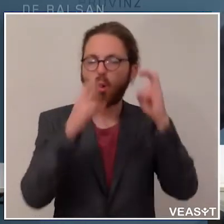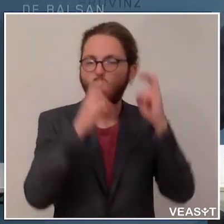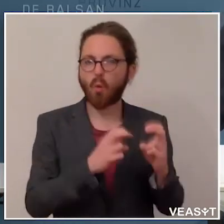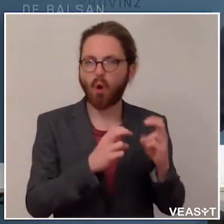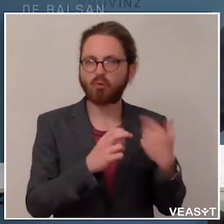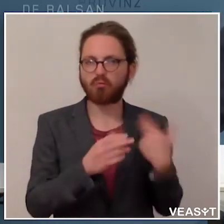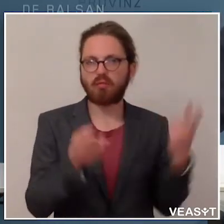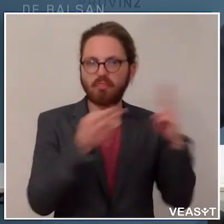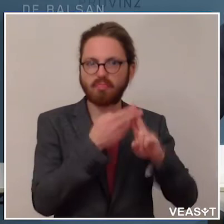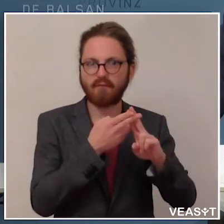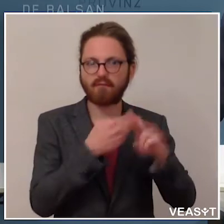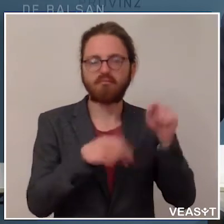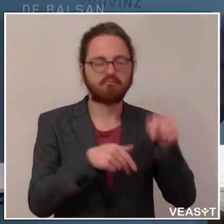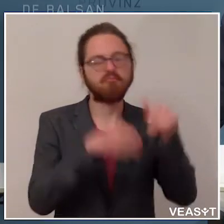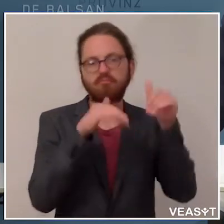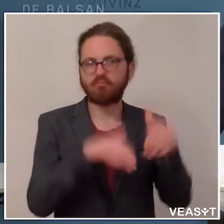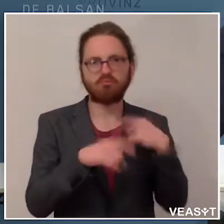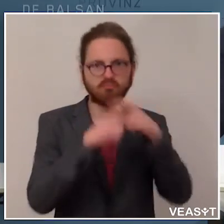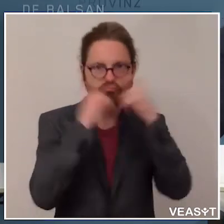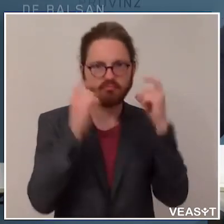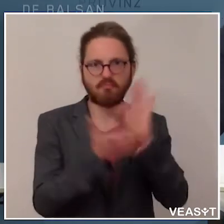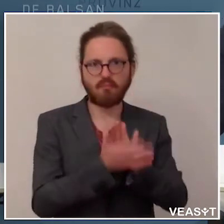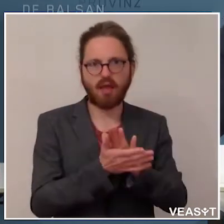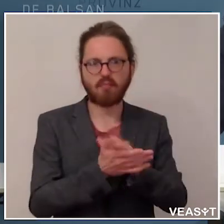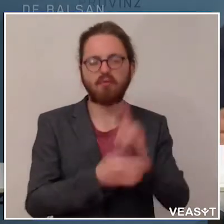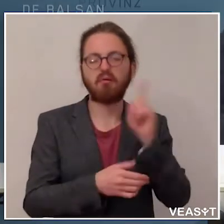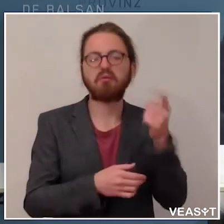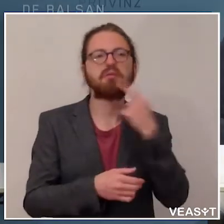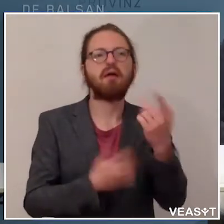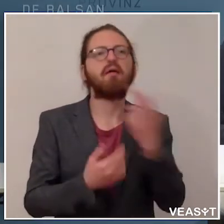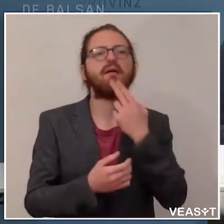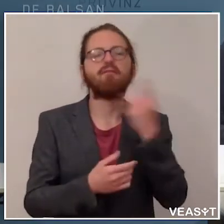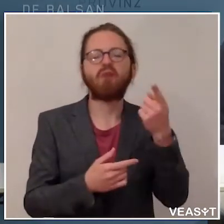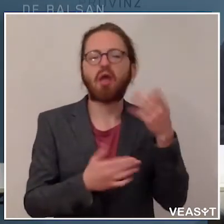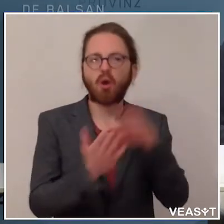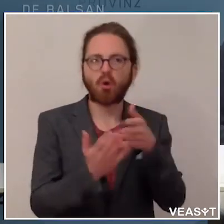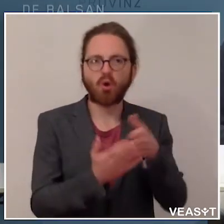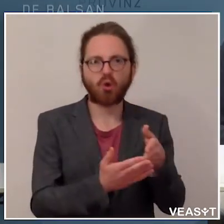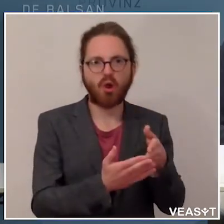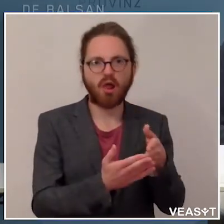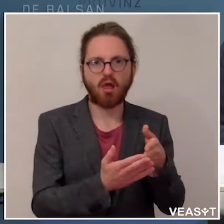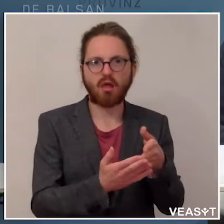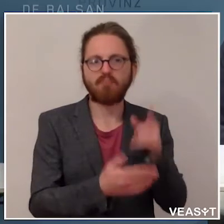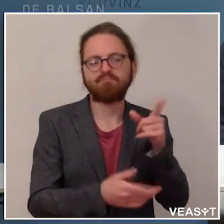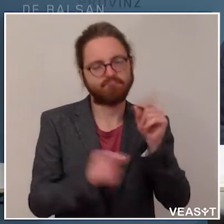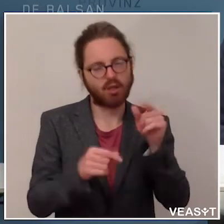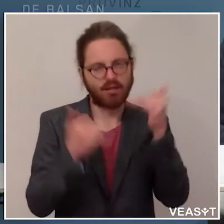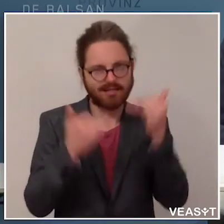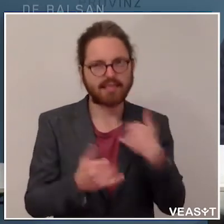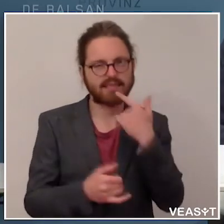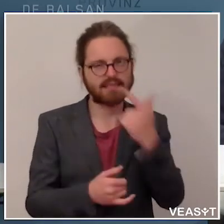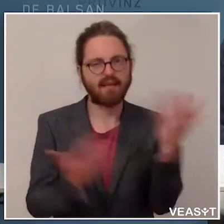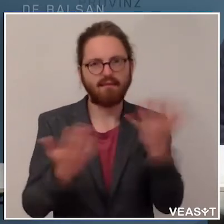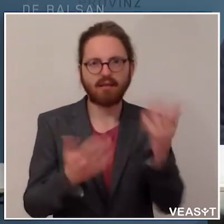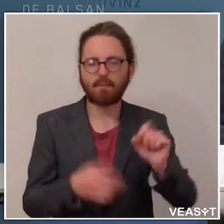Das ist das Prinzip. Und jetzt werden sie sagen, ja, wer kommt dann da kontrollieren und dann sage ich jetzt wirklich, glaube ich, das, was am wichtigsten ist, das ist genau